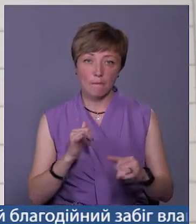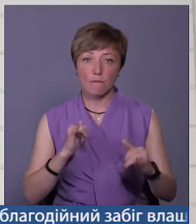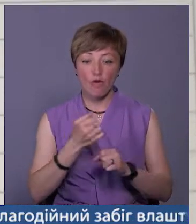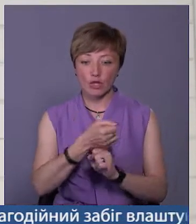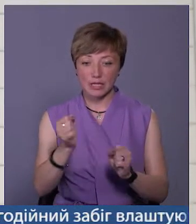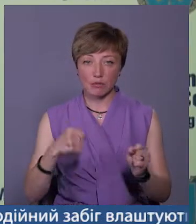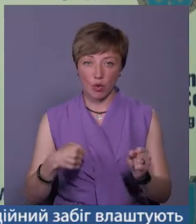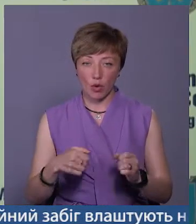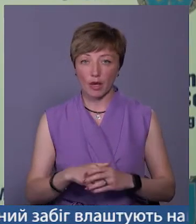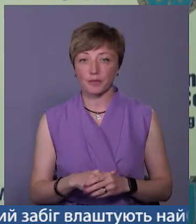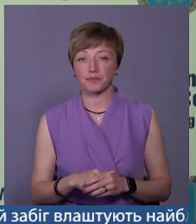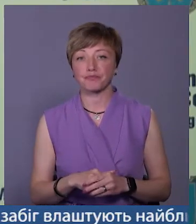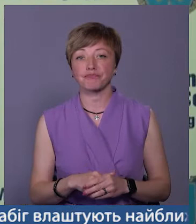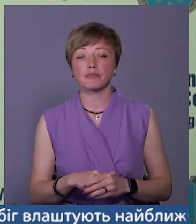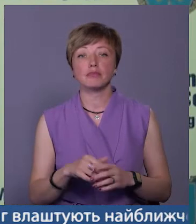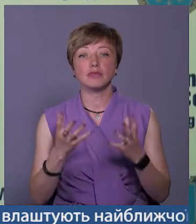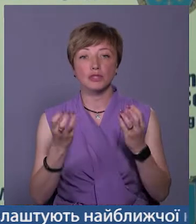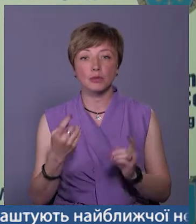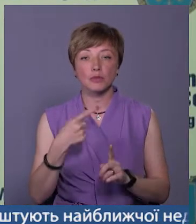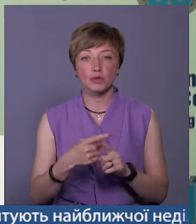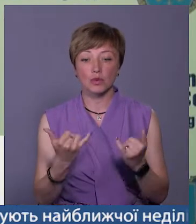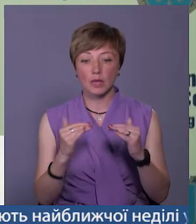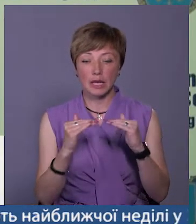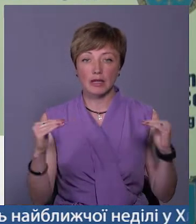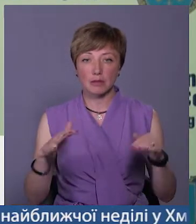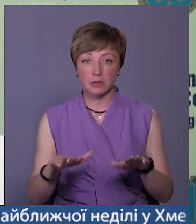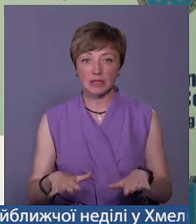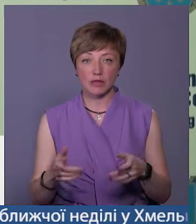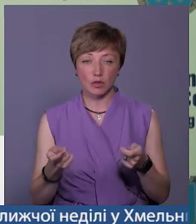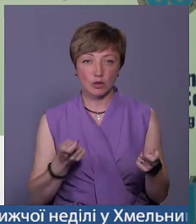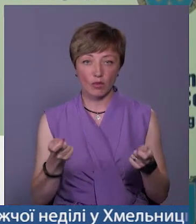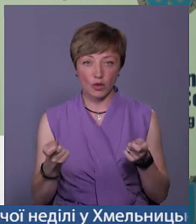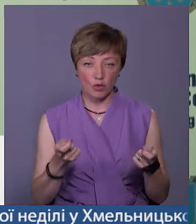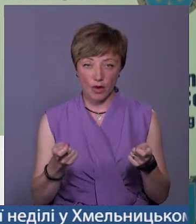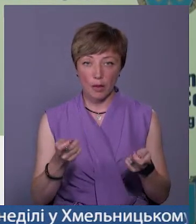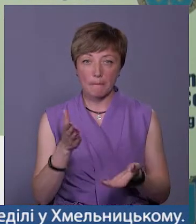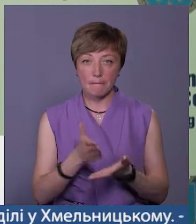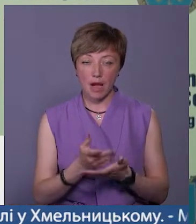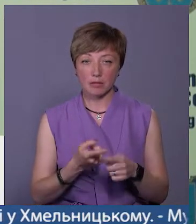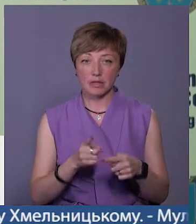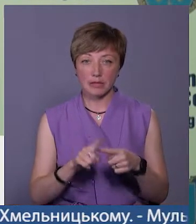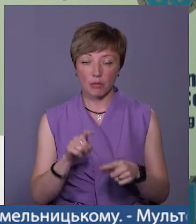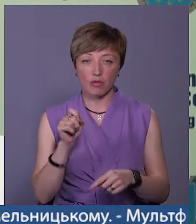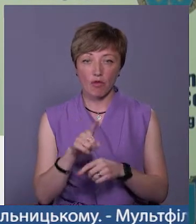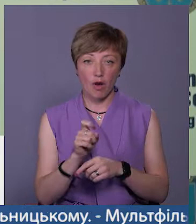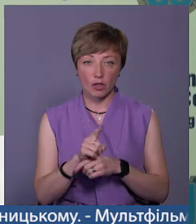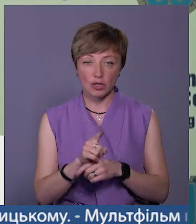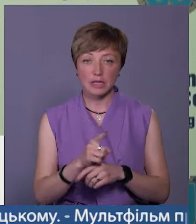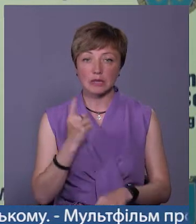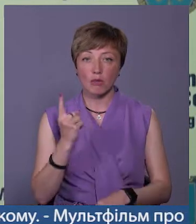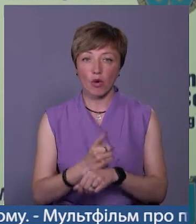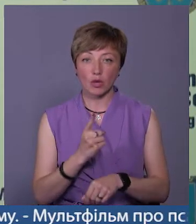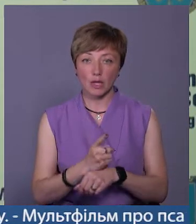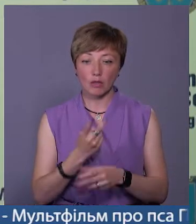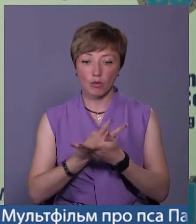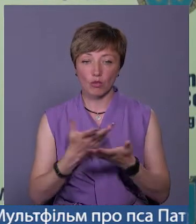зі зброєю. Крім того, ми сьогодні на рівні органів місцевого самоврядування, а ми маємо на це такі повноваження, заборонили